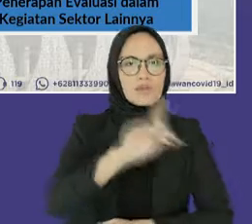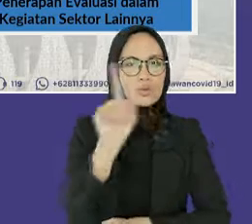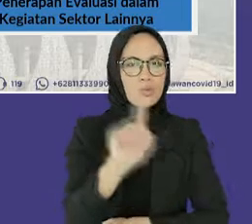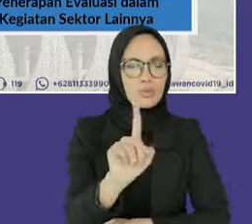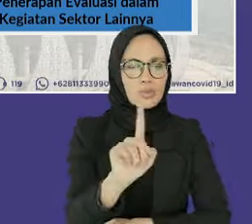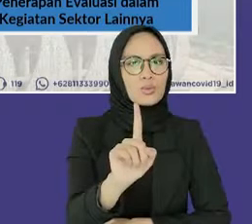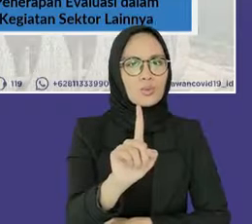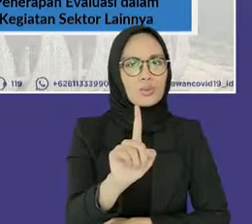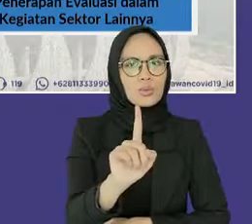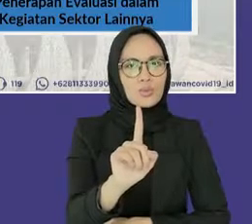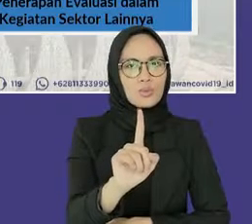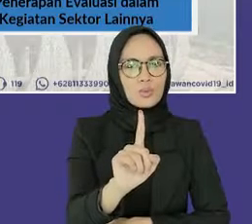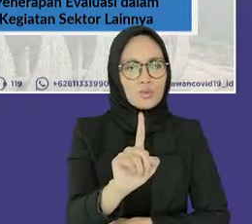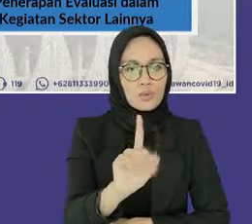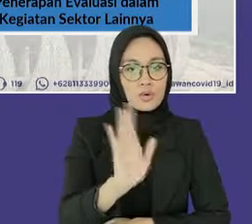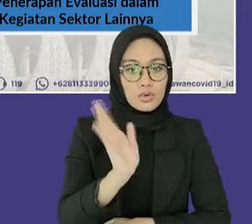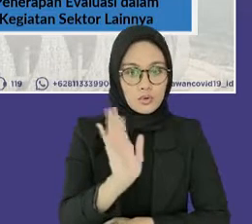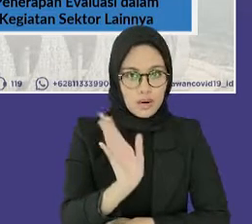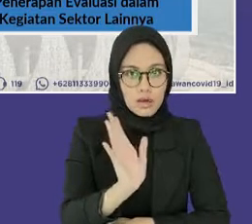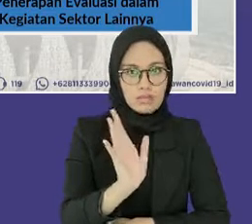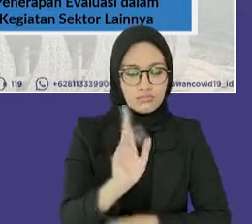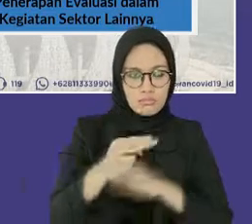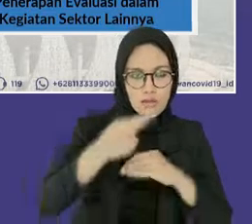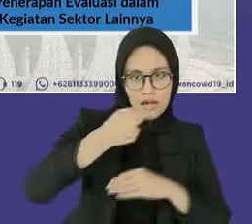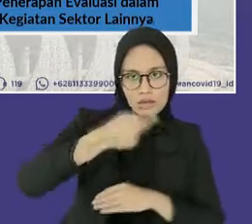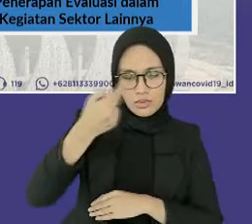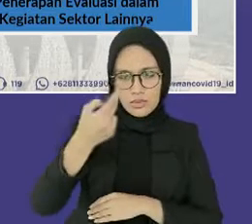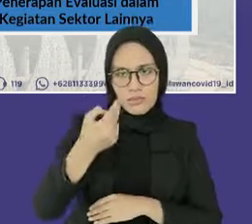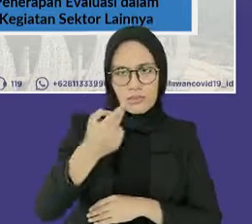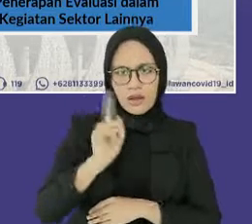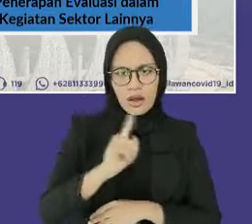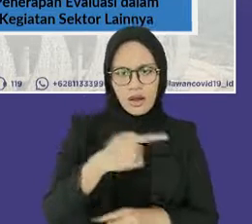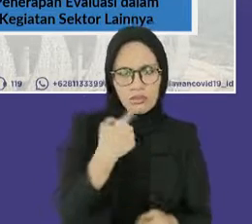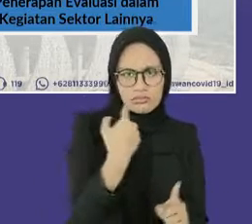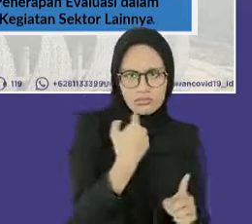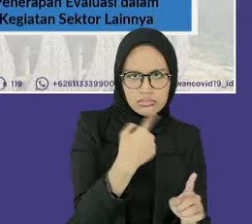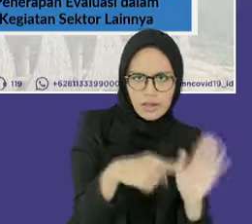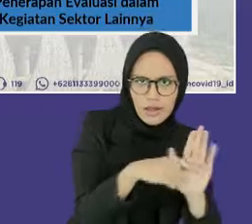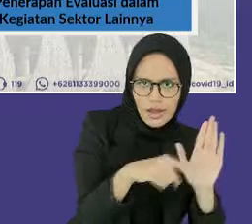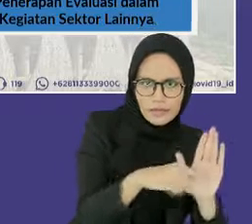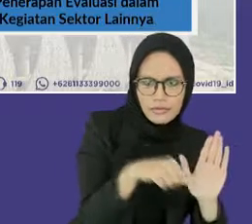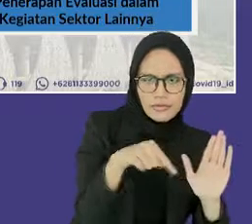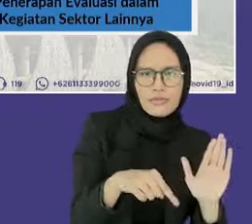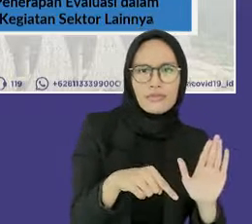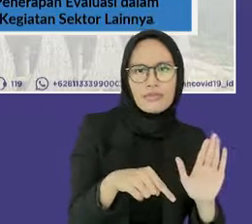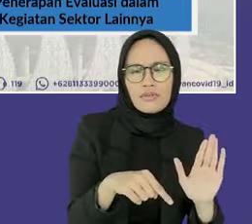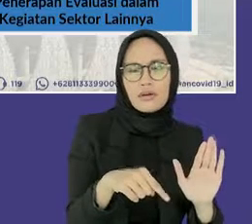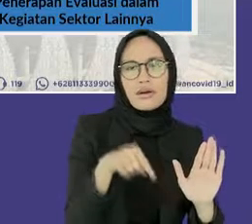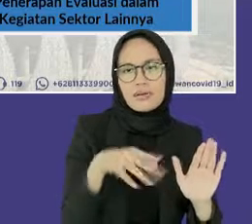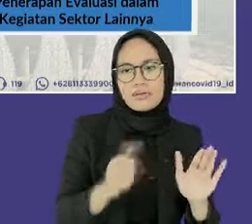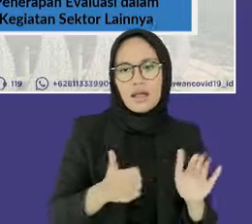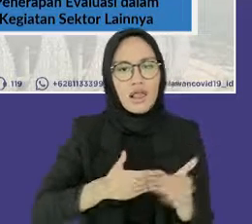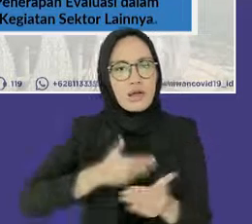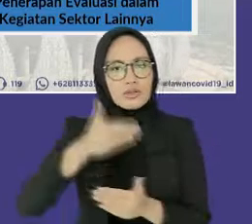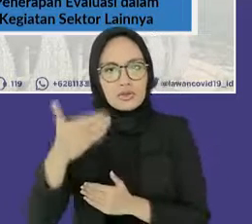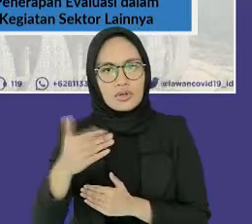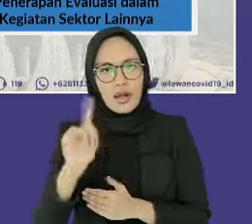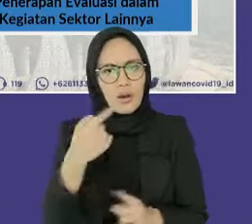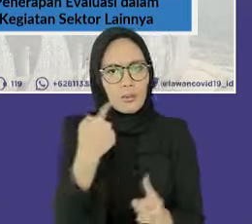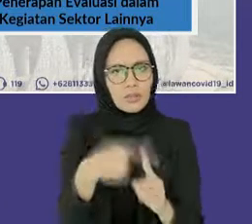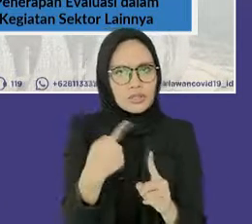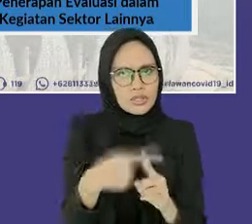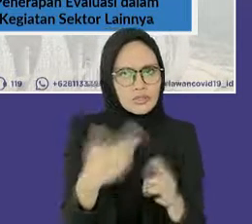Dengan tambahan, jika hasil pertama negatif, maka di hari keempat karantina wajib melakukan tes PCR ulang. Jika